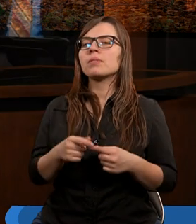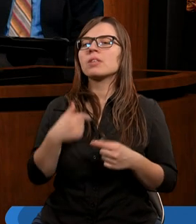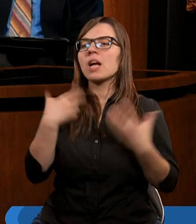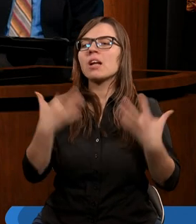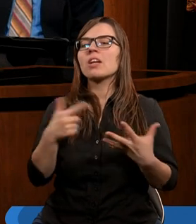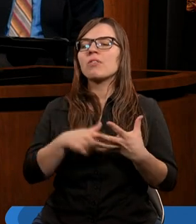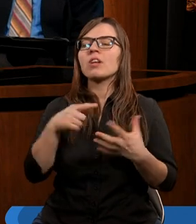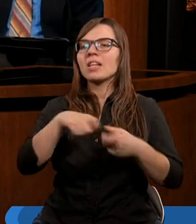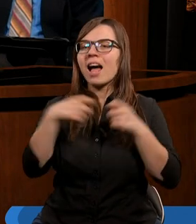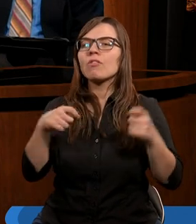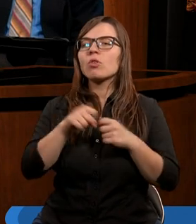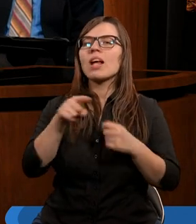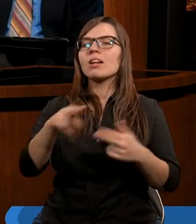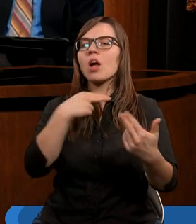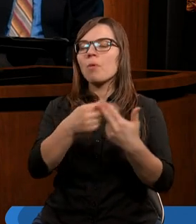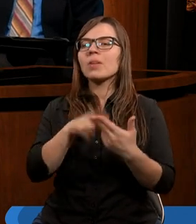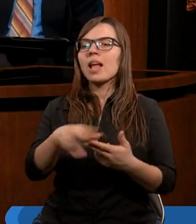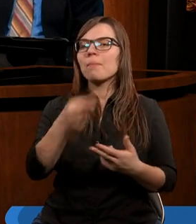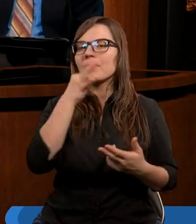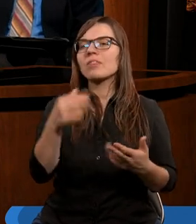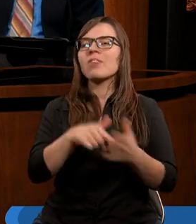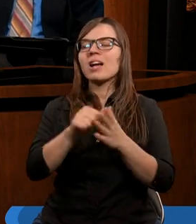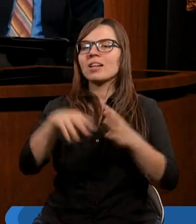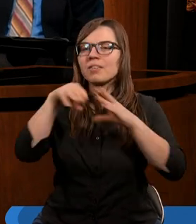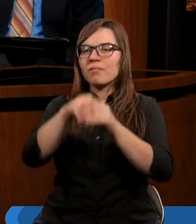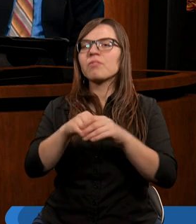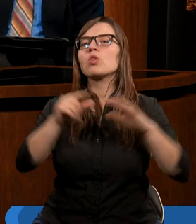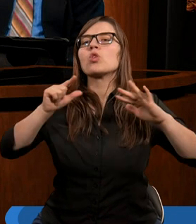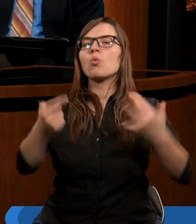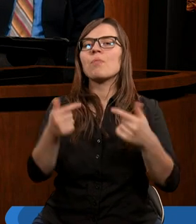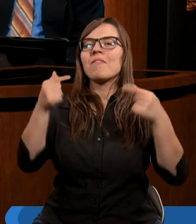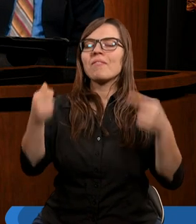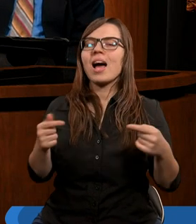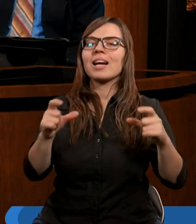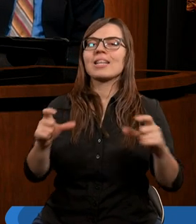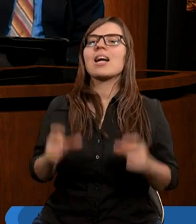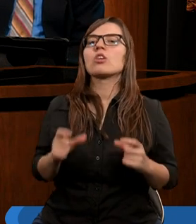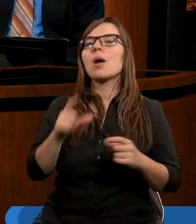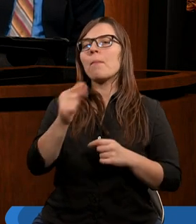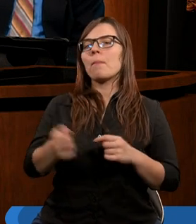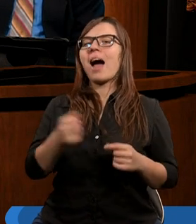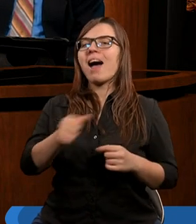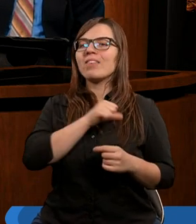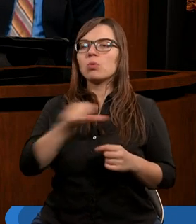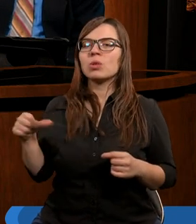chciałam nawiązać, że odpowiedź na to pytanie jest właśnie w tym siódmym wersecie, bo sam Paweł